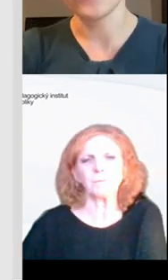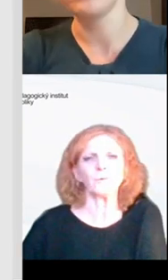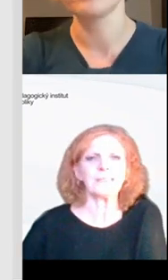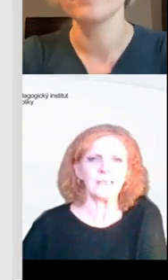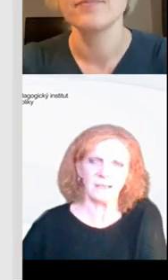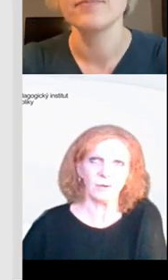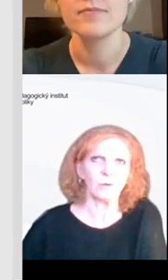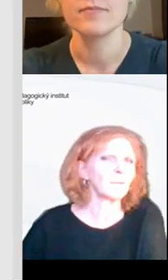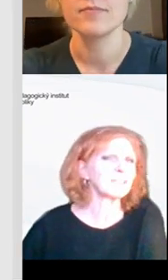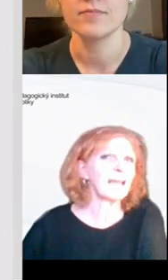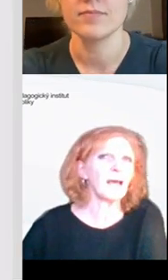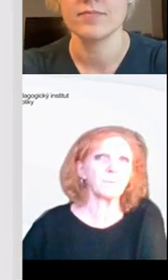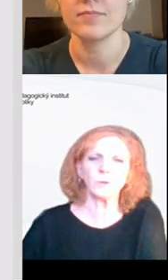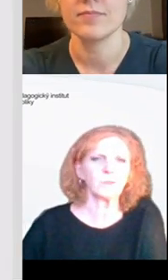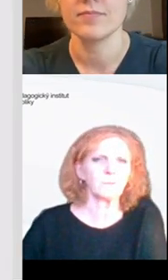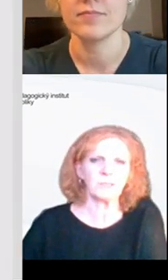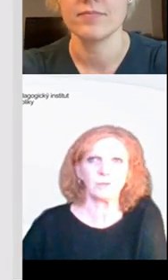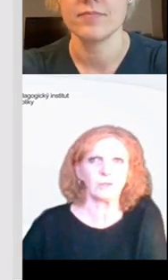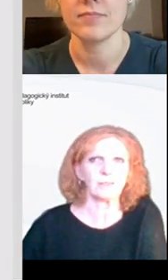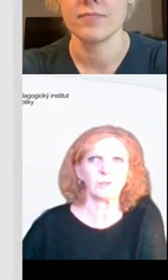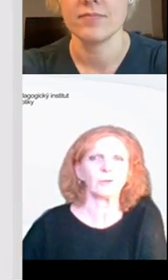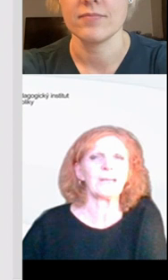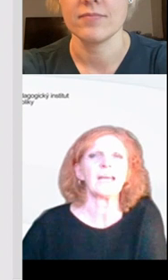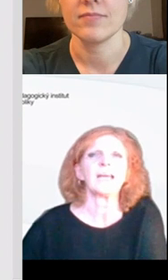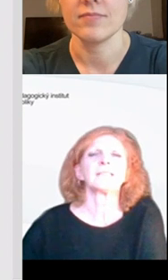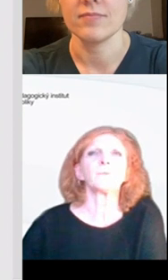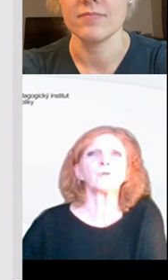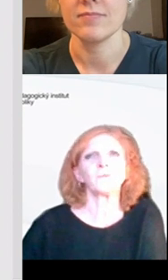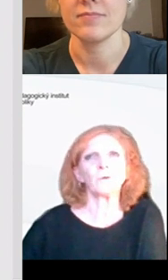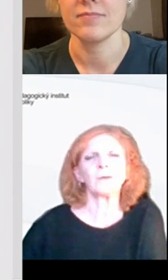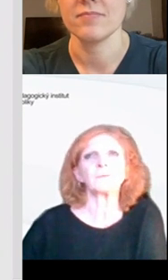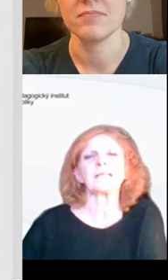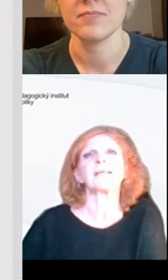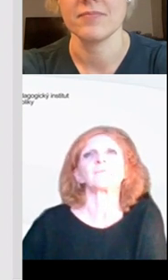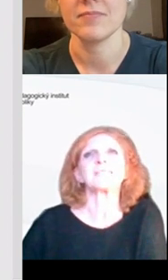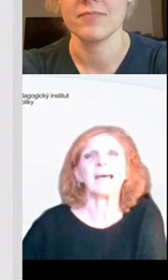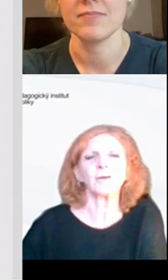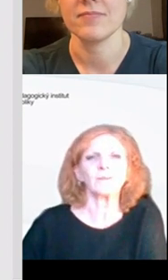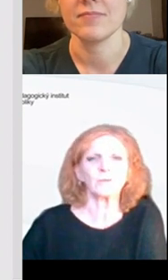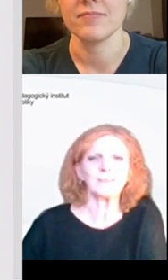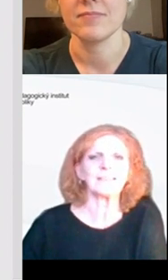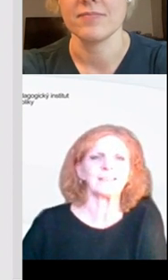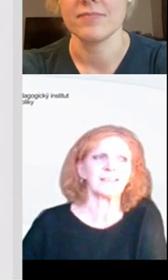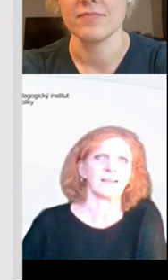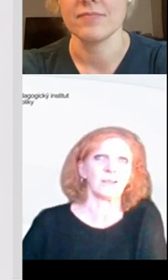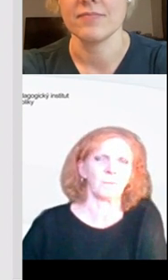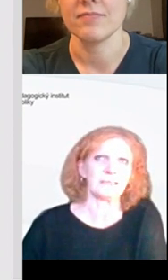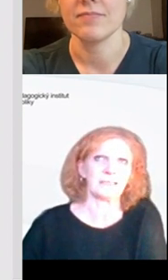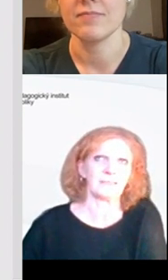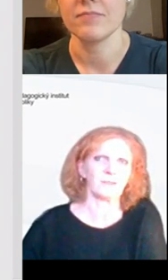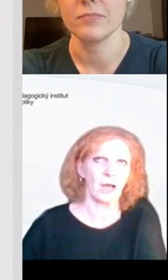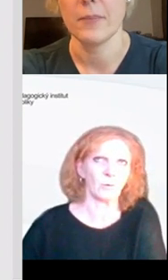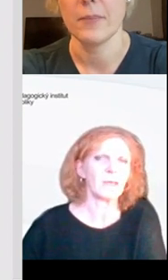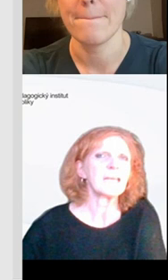možných typů jeden, o kterém jste absolutně přesvědčeni, že to je způsob výuky, při kterém zároveň rozvíjíte digitální